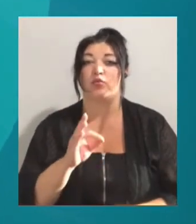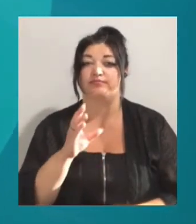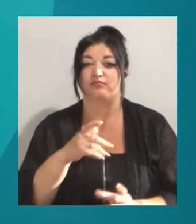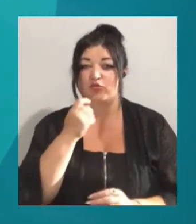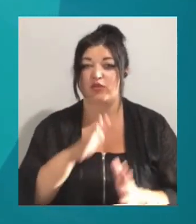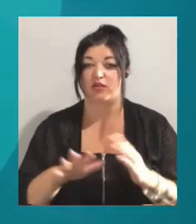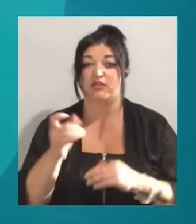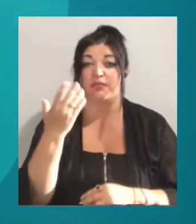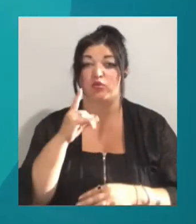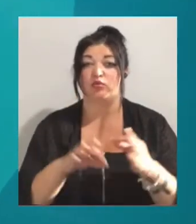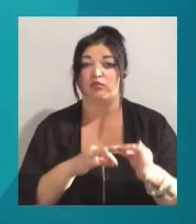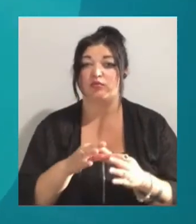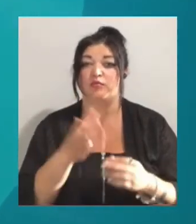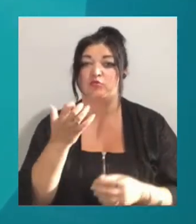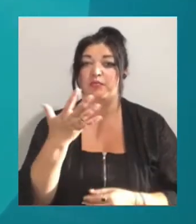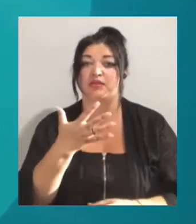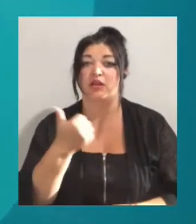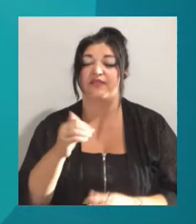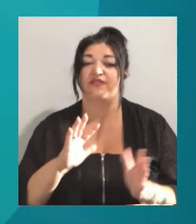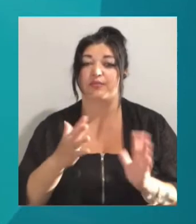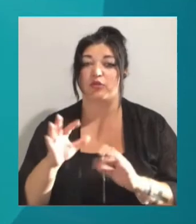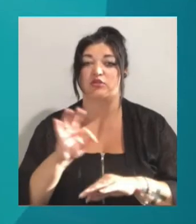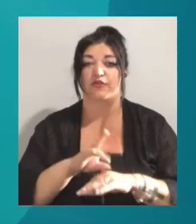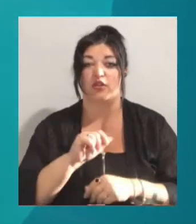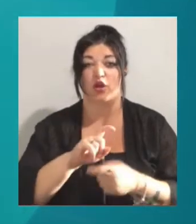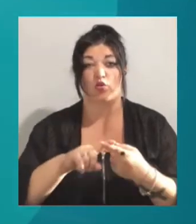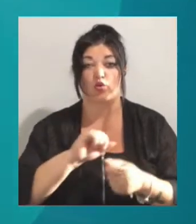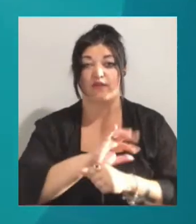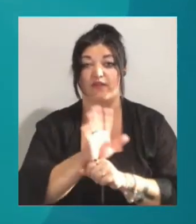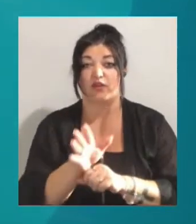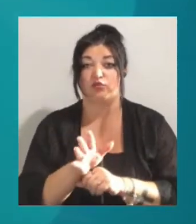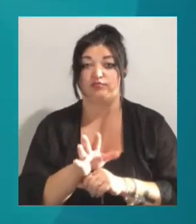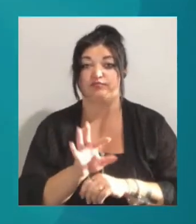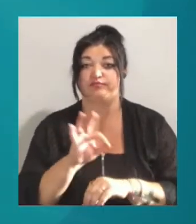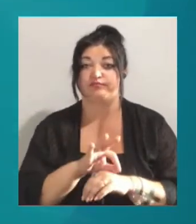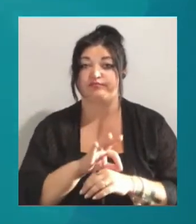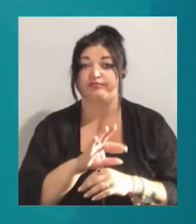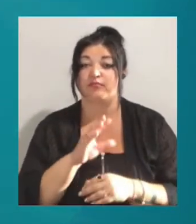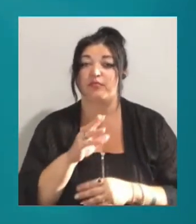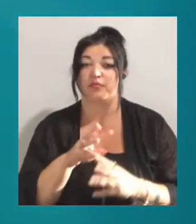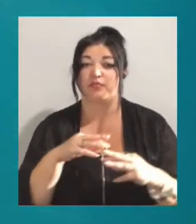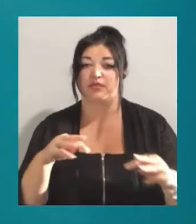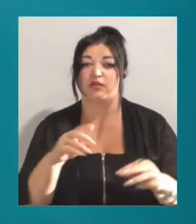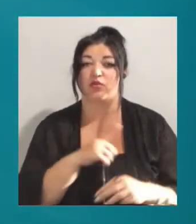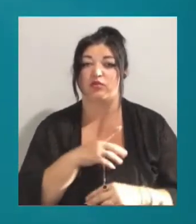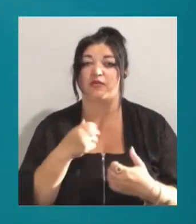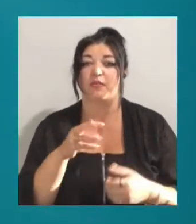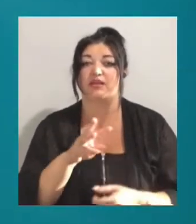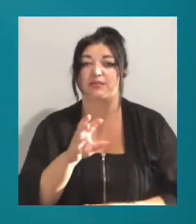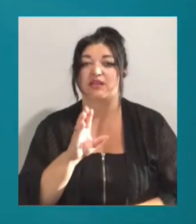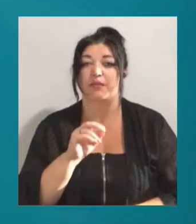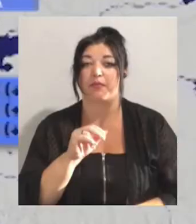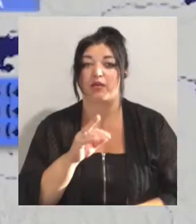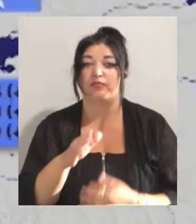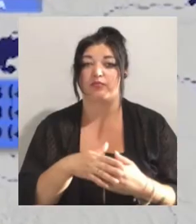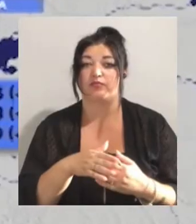додався 651 випадок захворювання на коронавірус. Побороли хворобу, за даними міністра охорони здоров'я Максима Степанова, понад півсотні